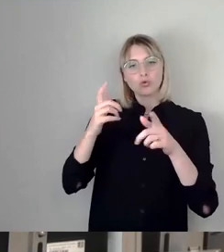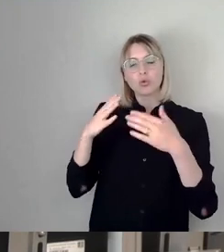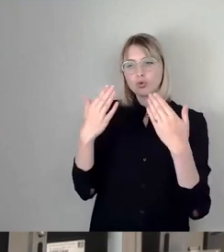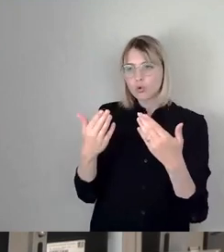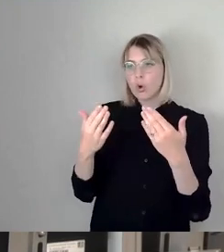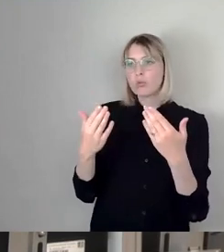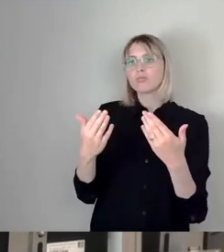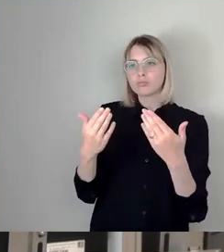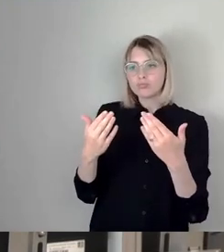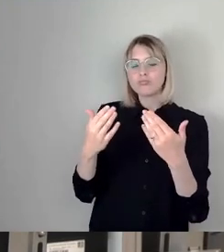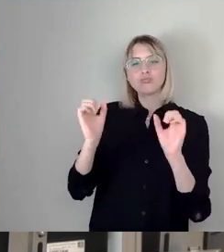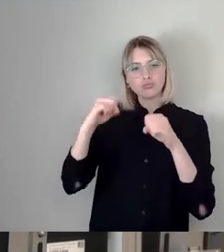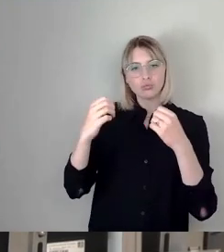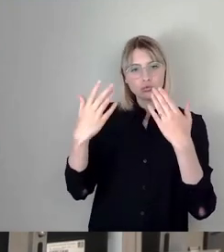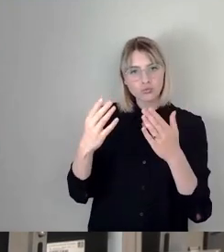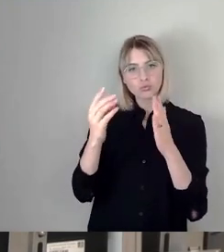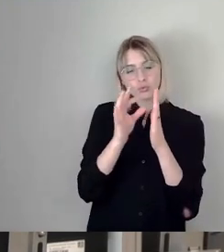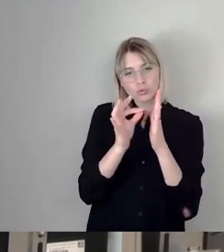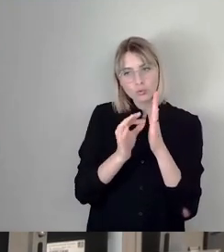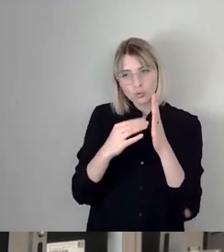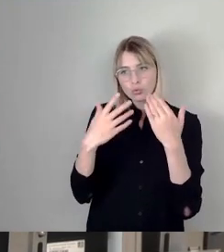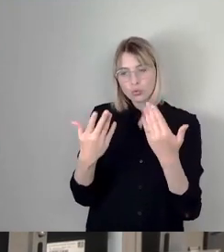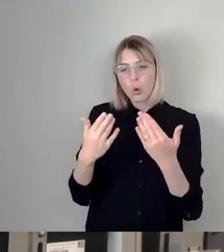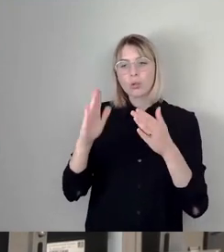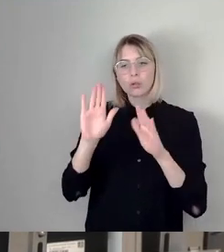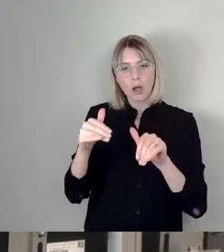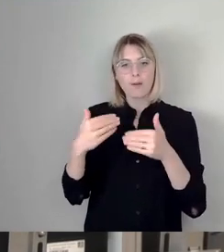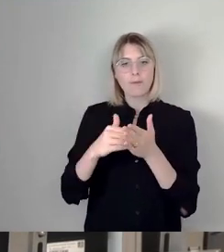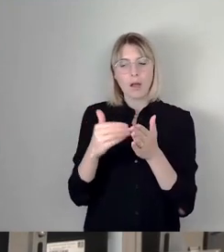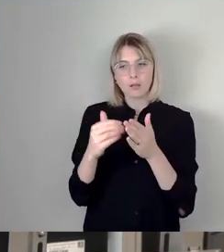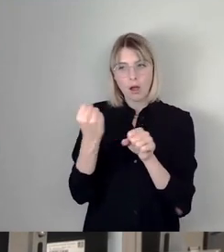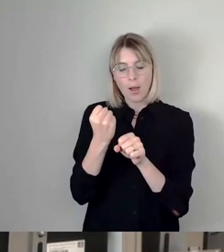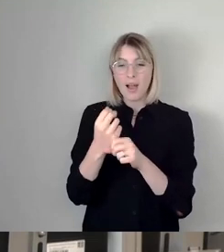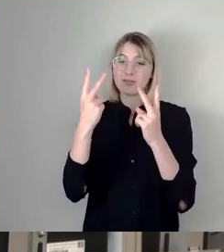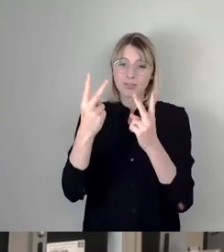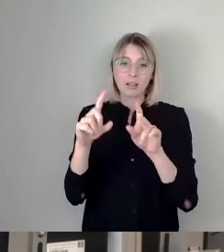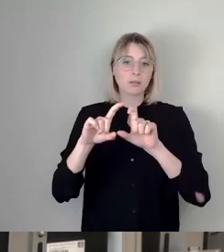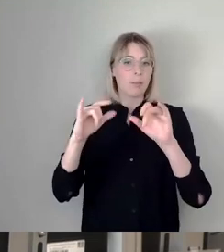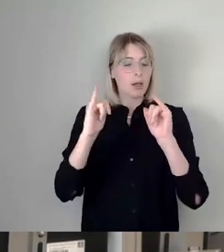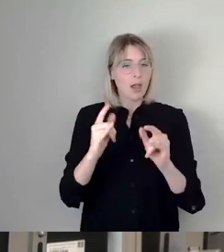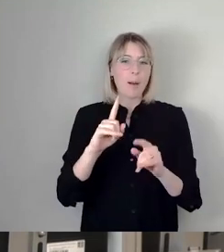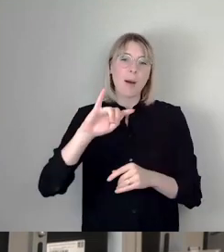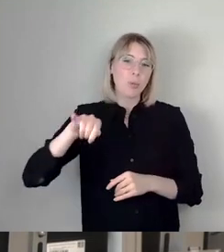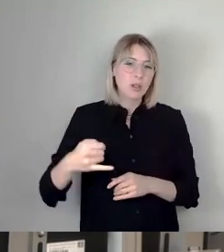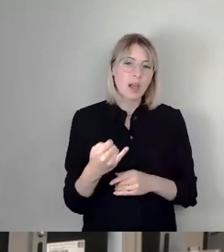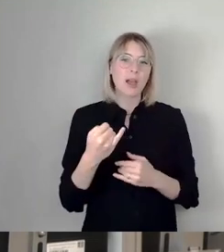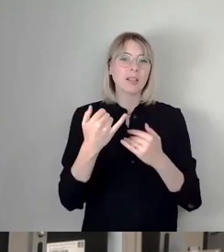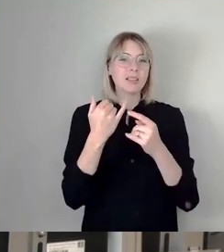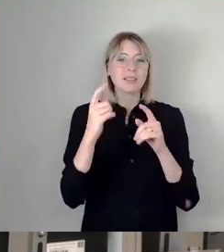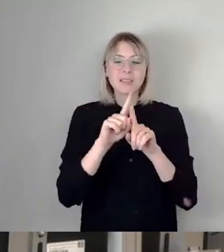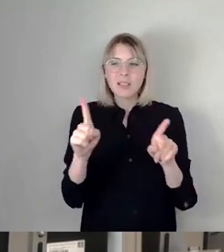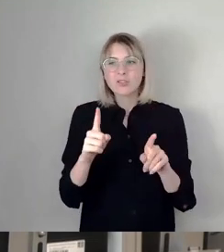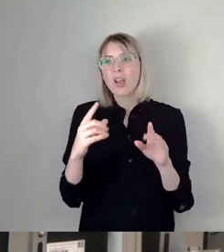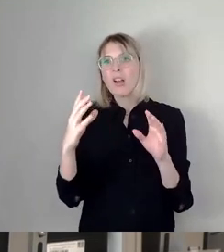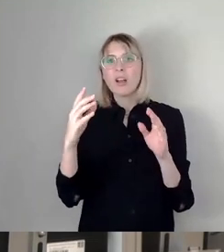erlaubt, erstmal weiterzuarbeiten. Das ist wichtig. Aber ich glaube, wir sollten wirklich schauen, dass solche Projekte nicht weiter zerredet werden, nicht weiter